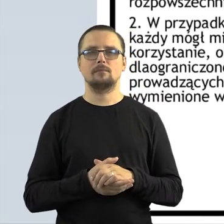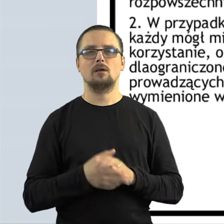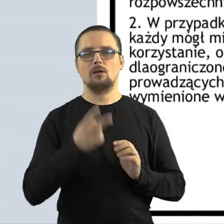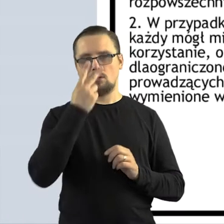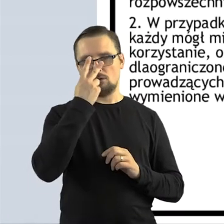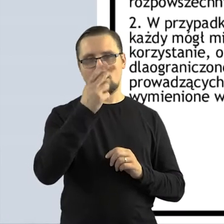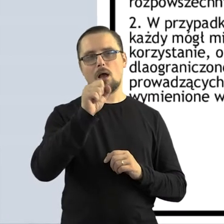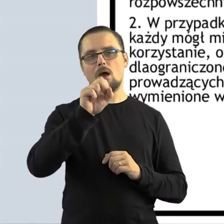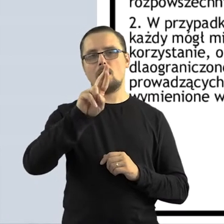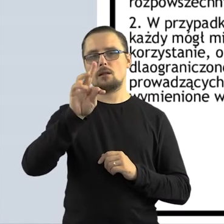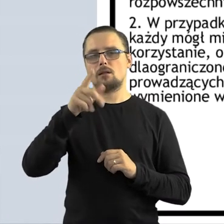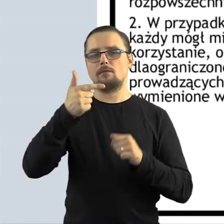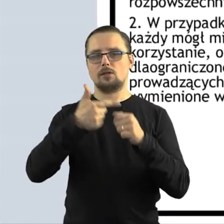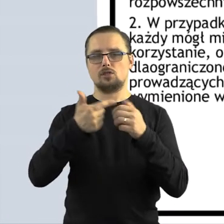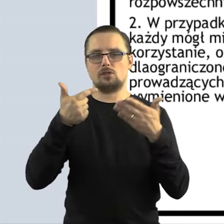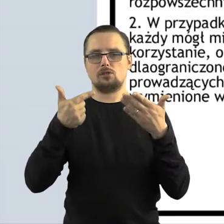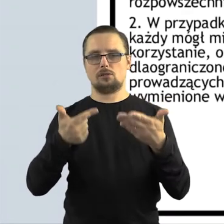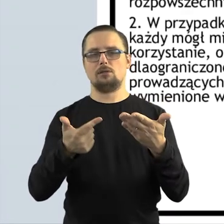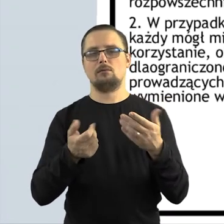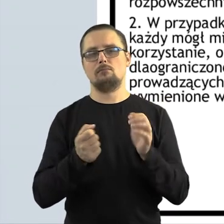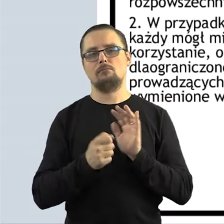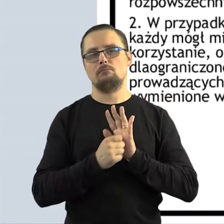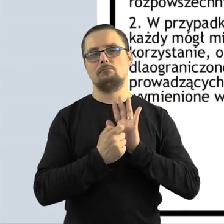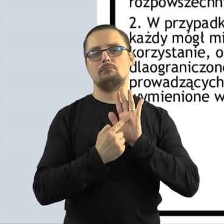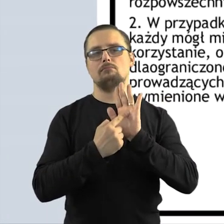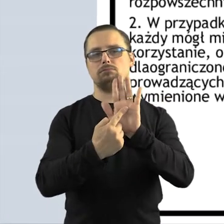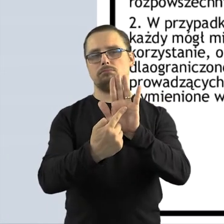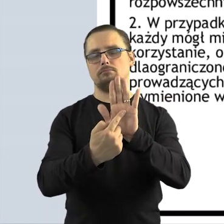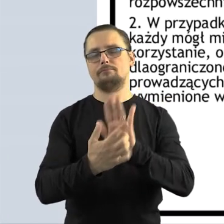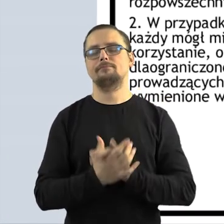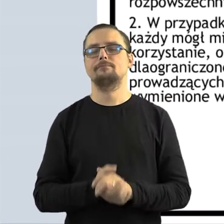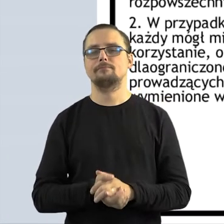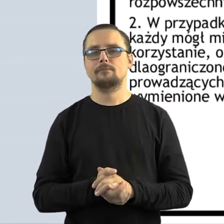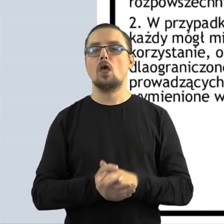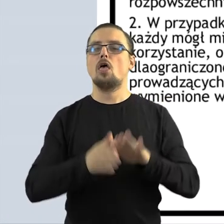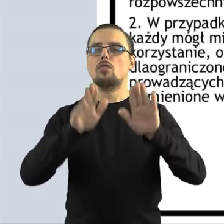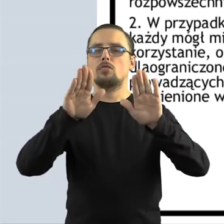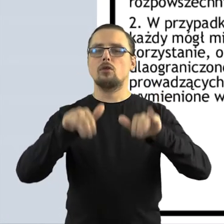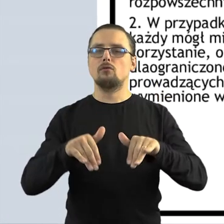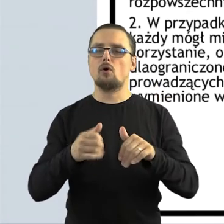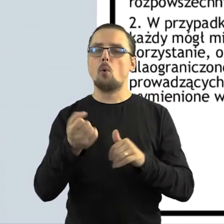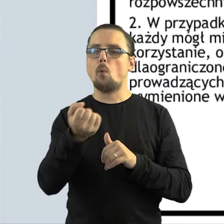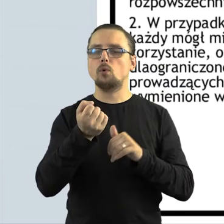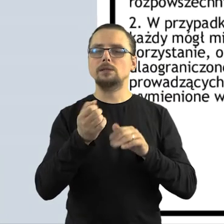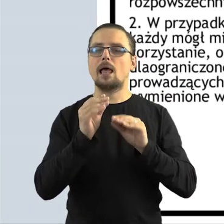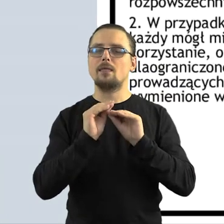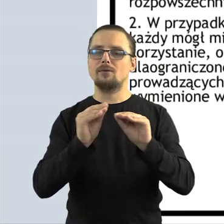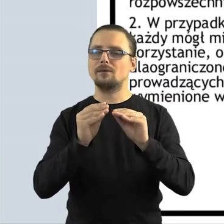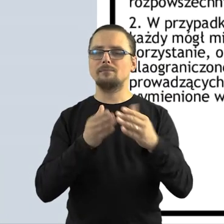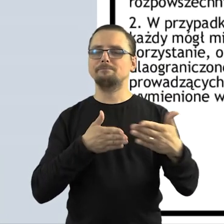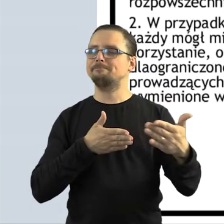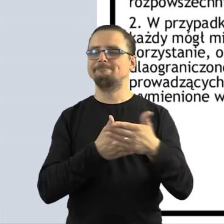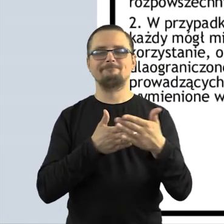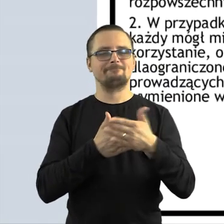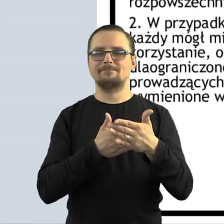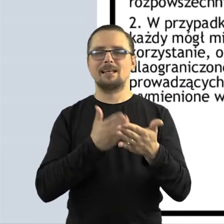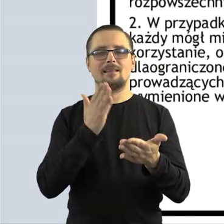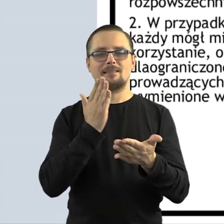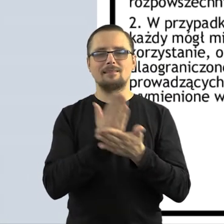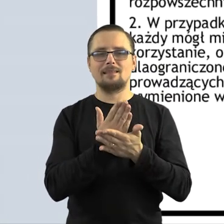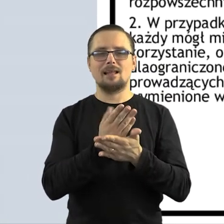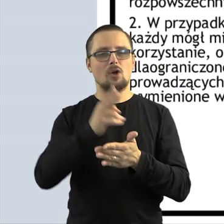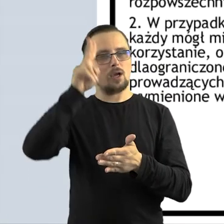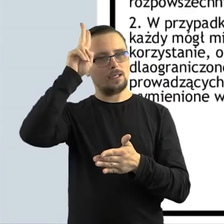zobaczą Państwo artykuł 27, który właśnie tu Państwu wyświetlam, dozwolony użytek edukacyjny jest ograniczony tylko i